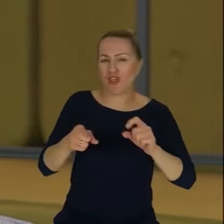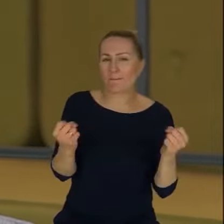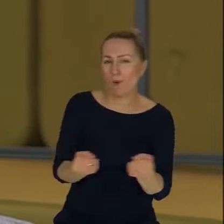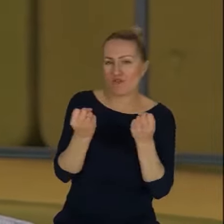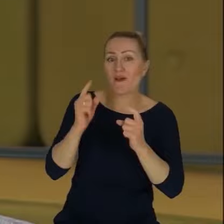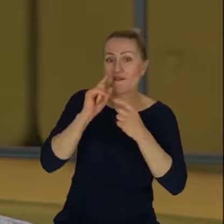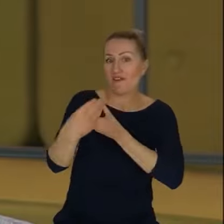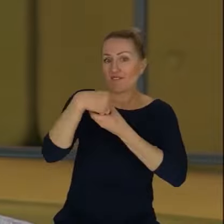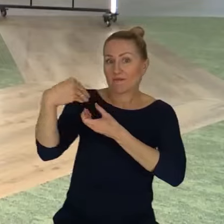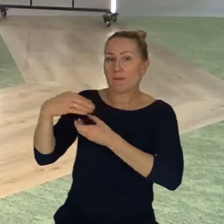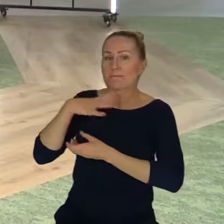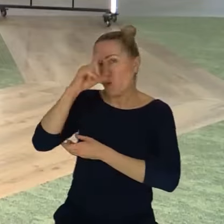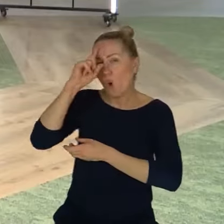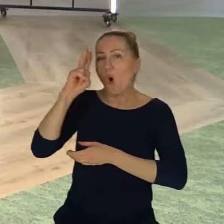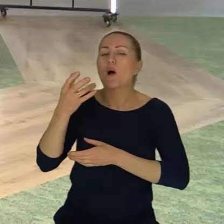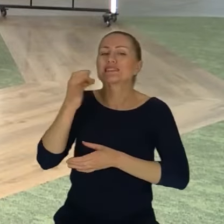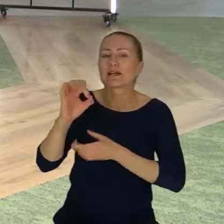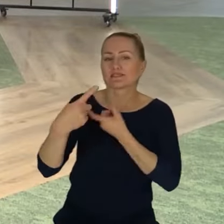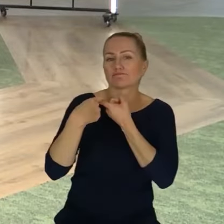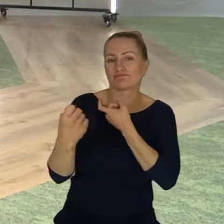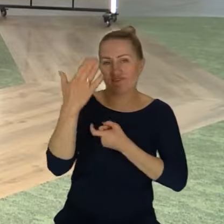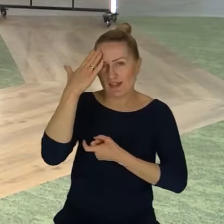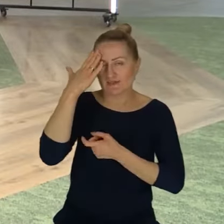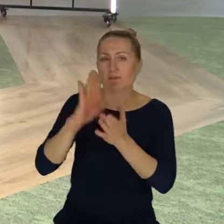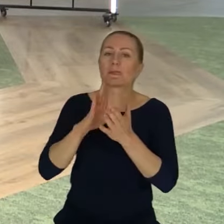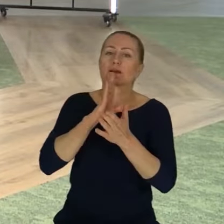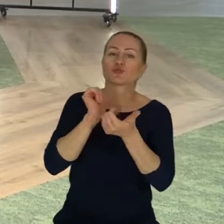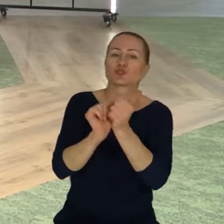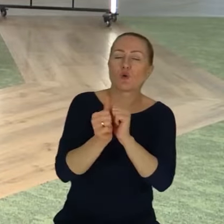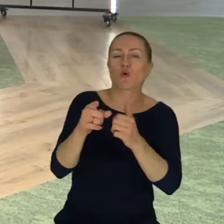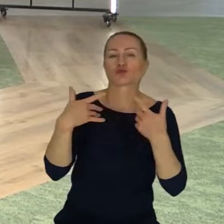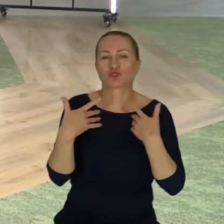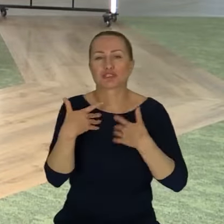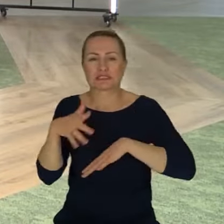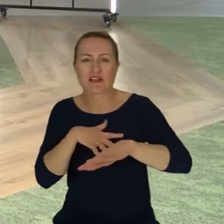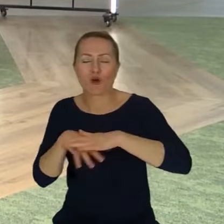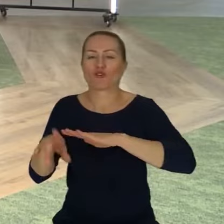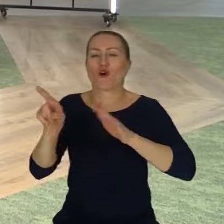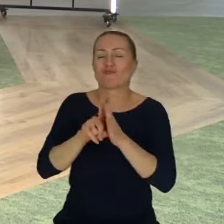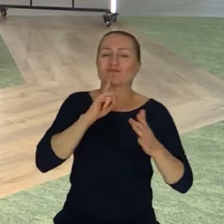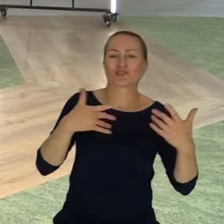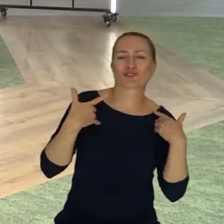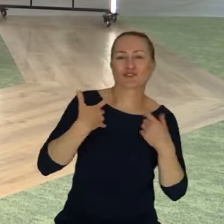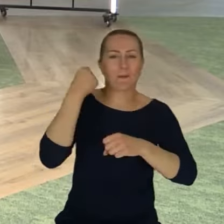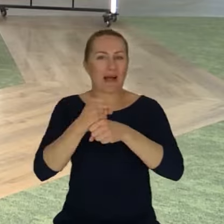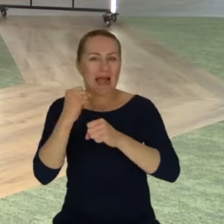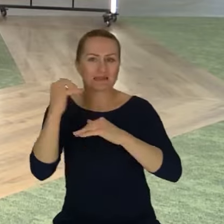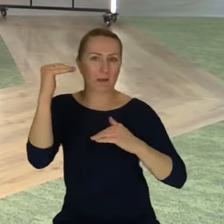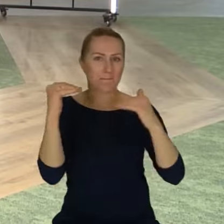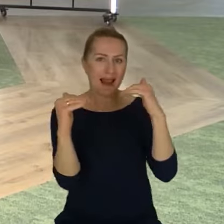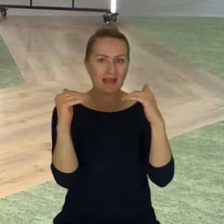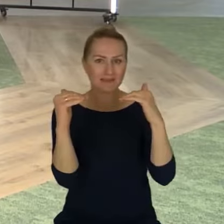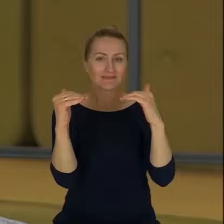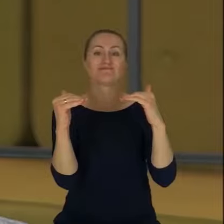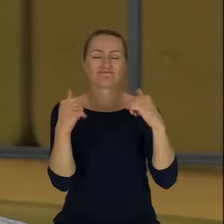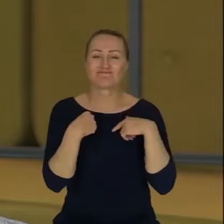się specjalizowałem. A więc łączenie sportu z życiem zawodowym, rodzinnym, jakiś tam work-life balance, tak wyświechtane to powiedzenie, ale jednak użyję go na potrzeby